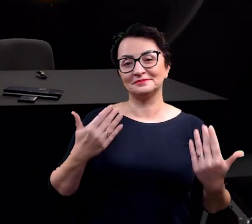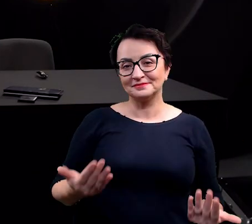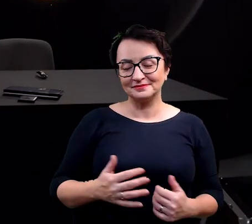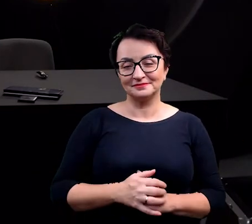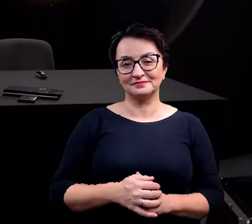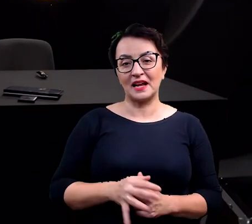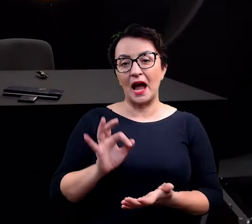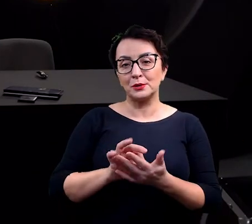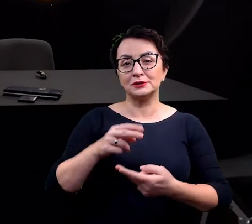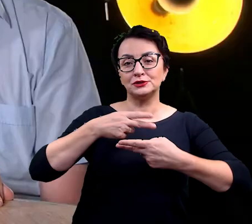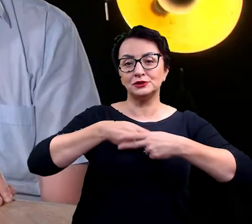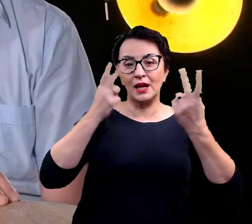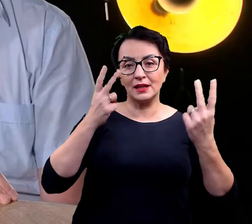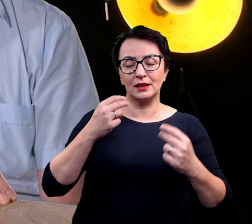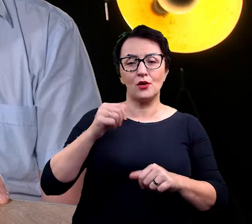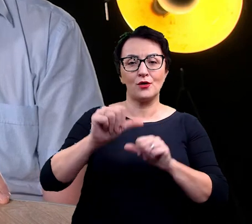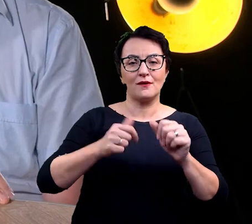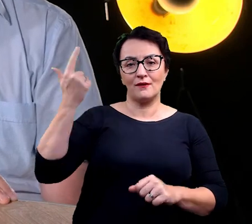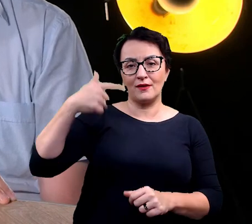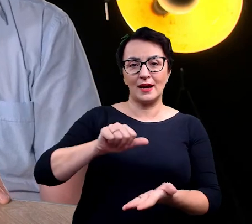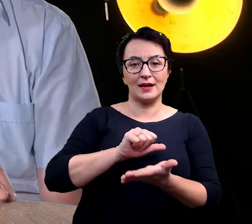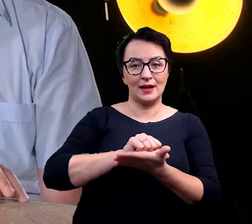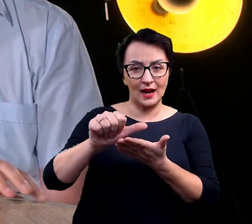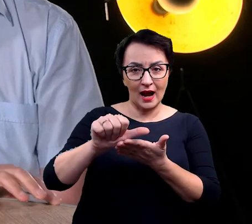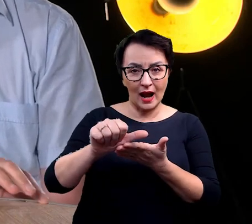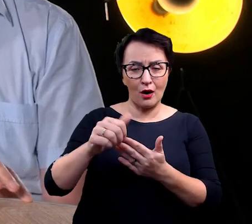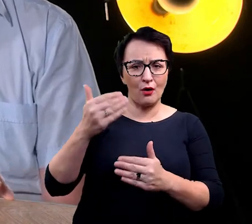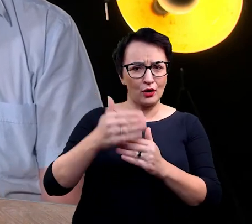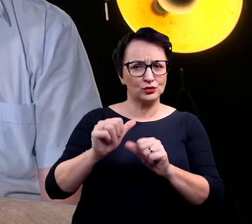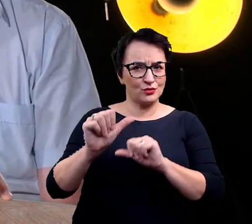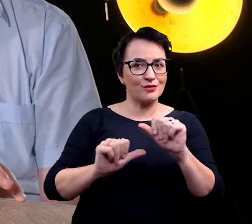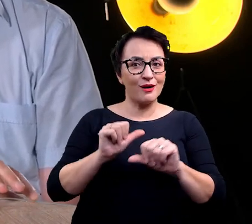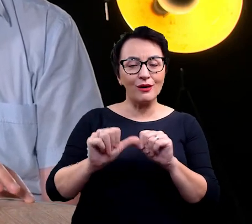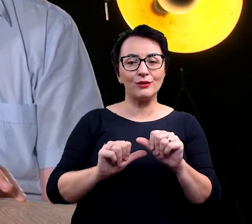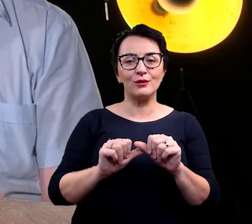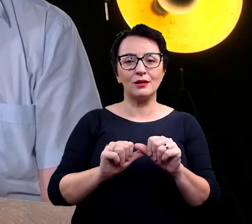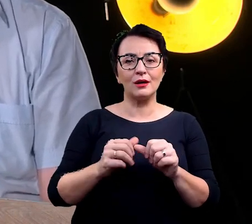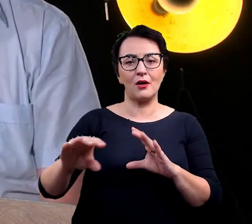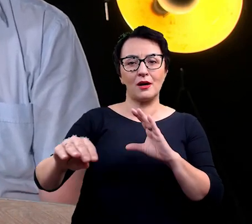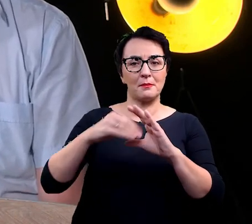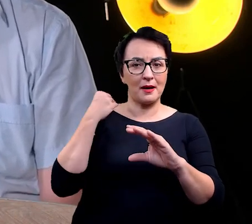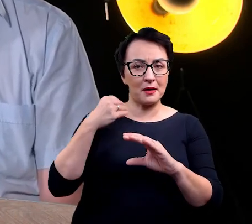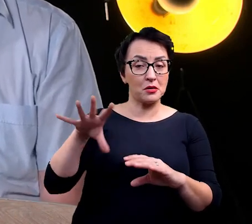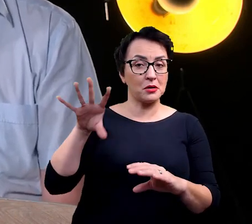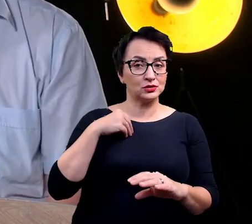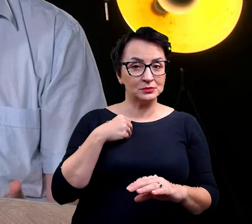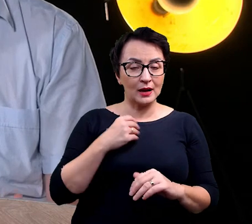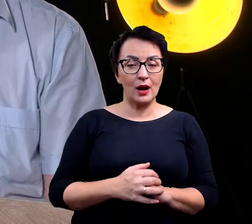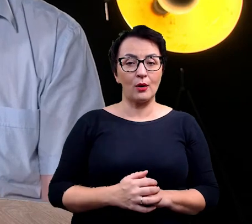pewnego dnia w roku 2011, pod koniec roku 2011, dostałem e-maila, w którym było